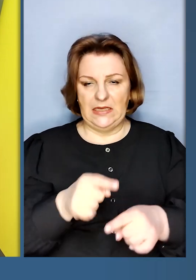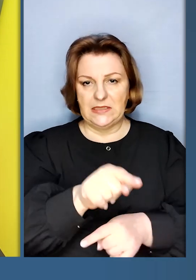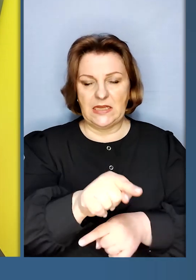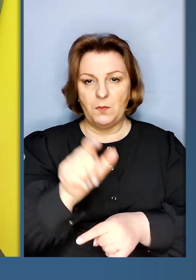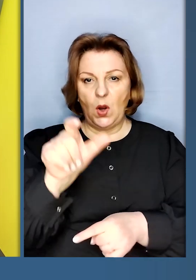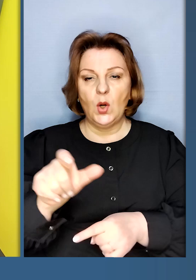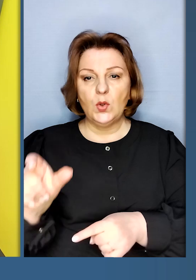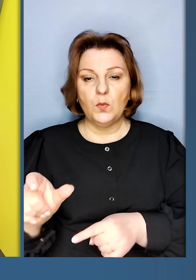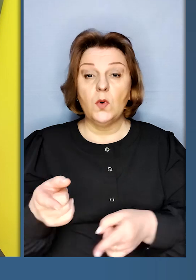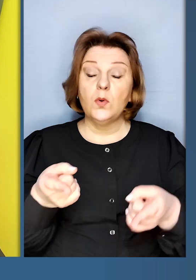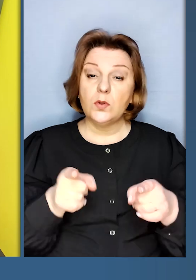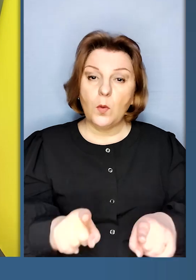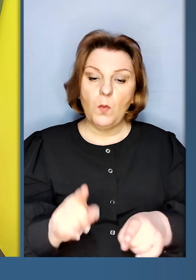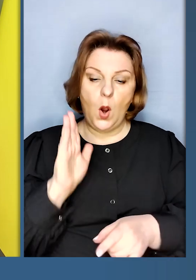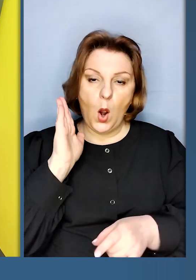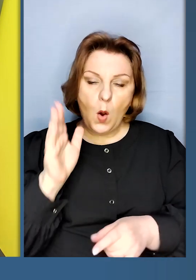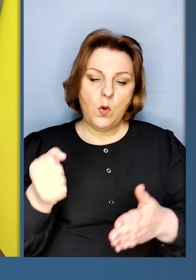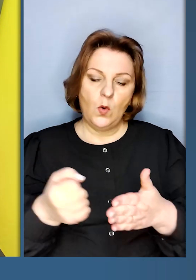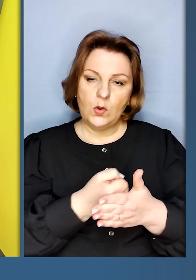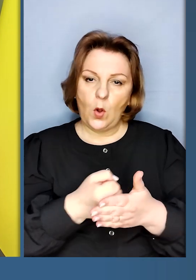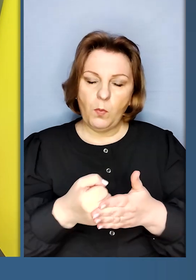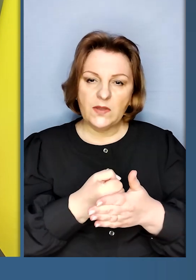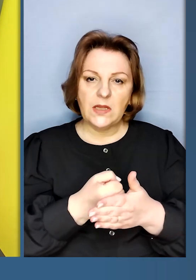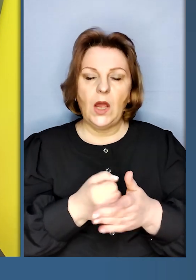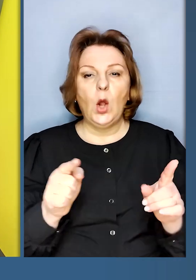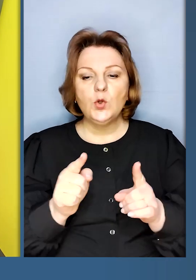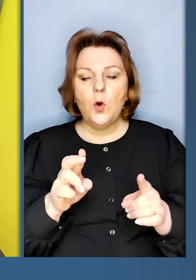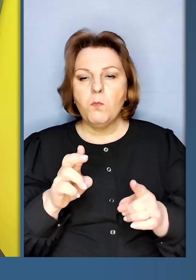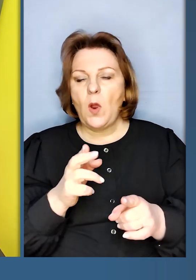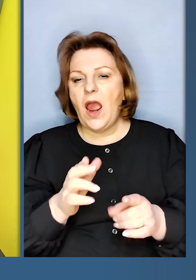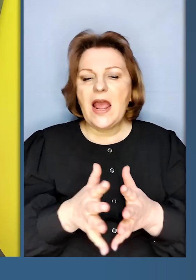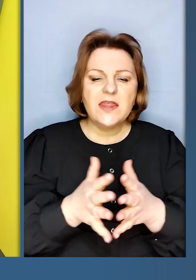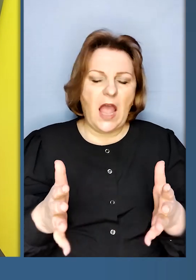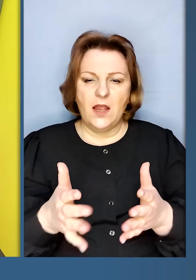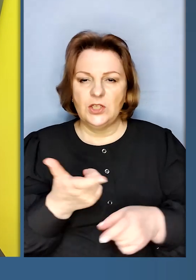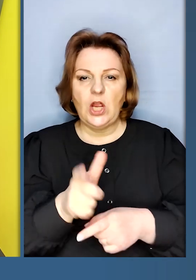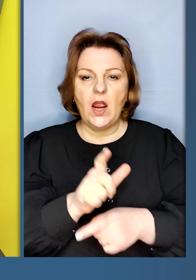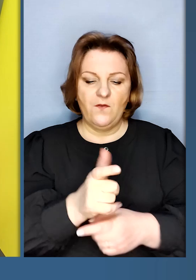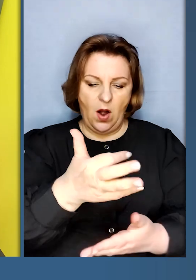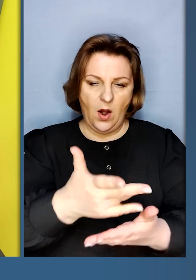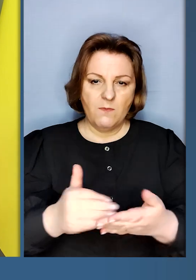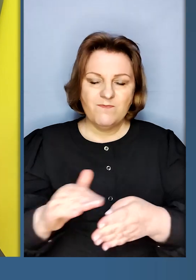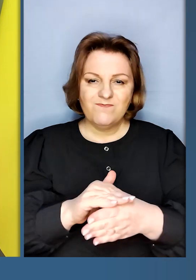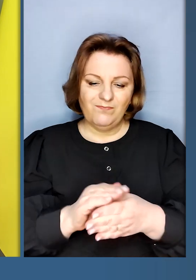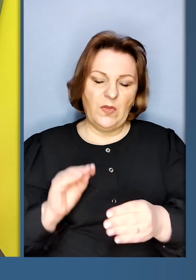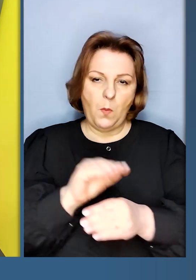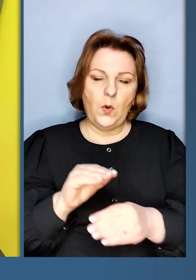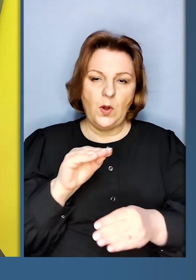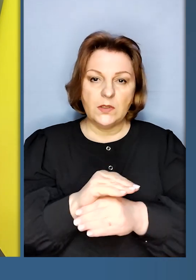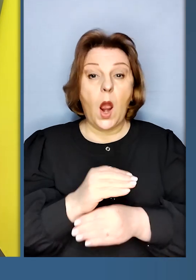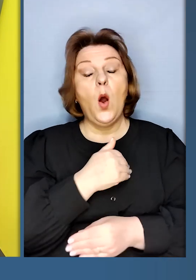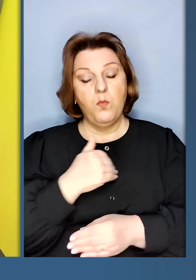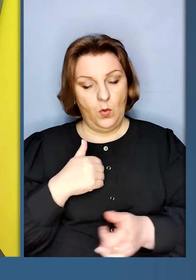цими людьми. І тому будемо клопотатися про те, щоб якнайширше цей пакет